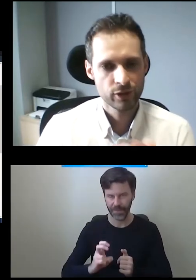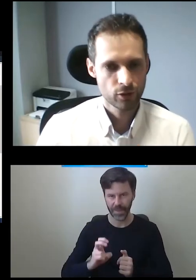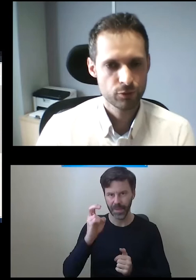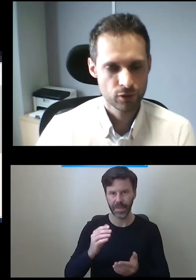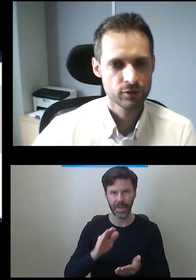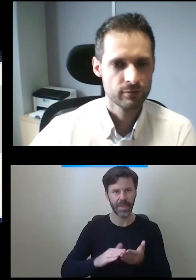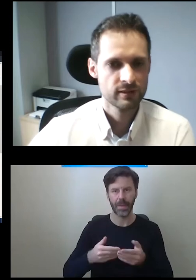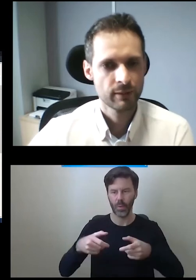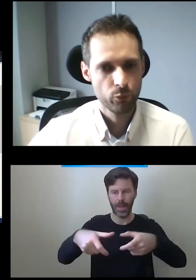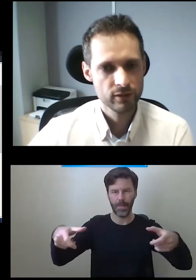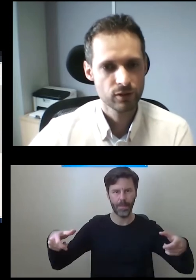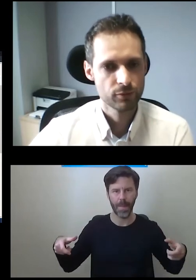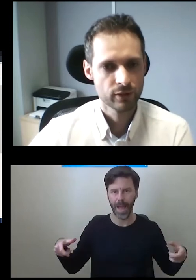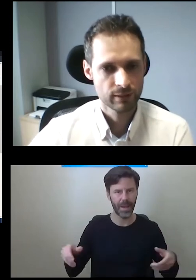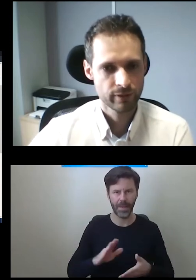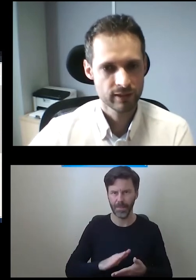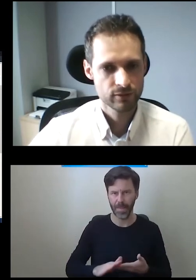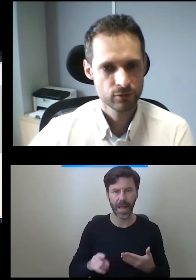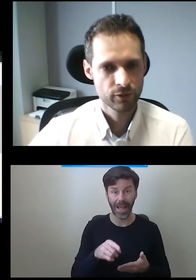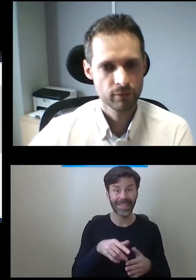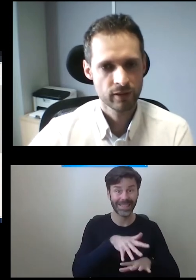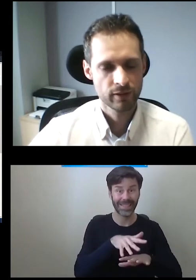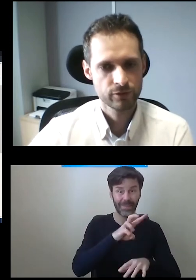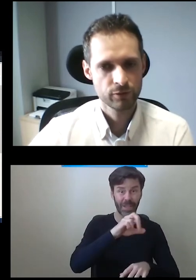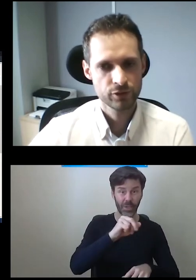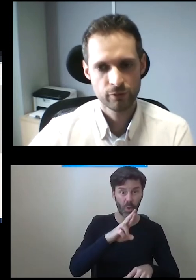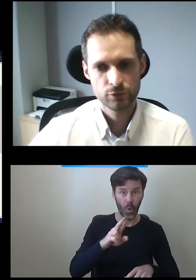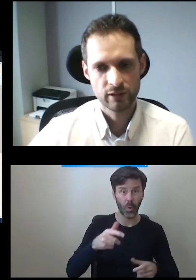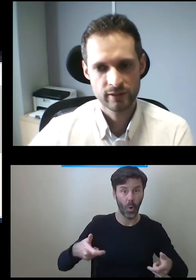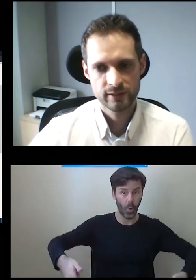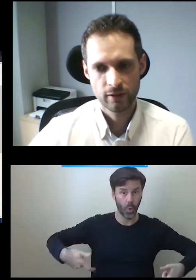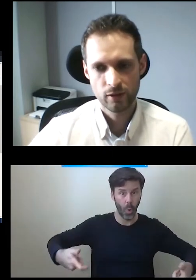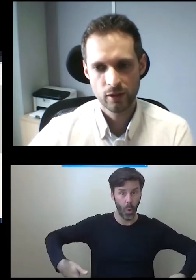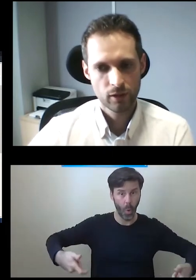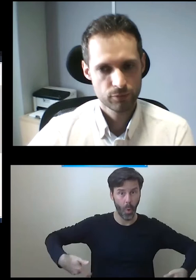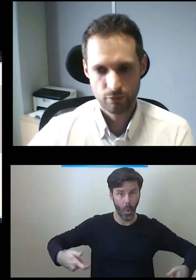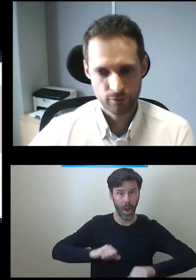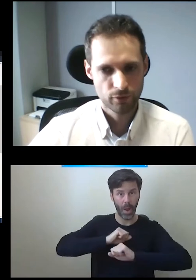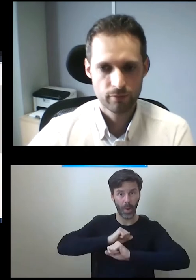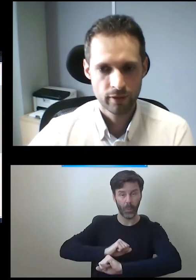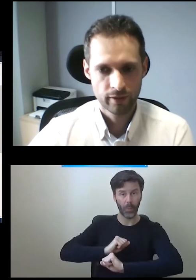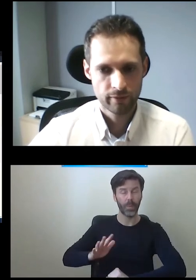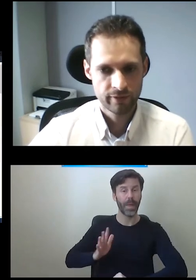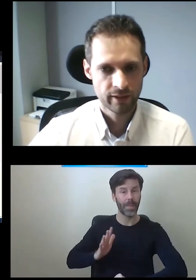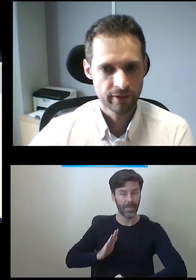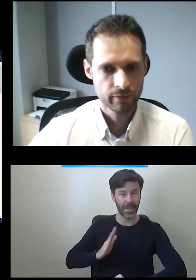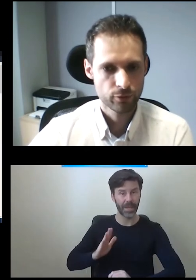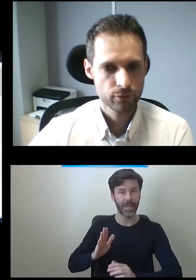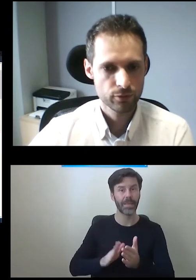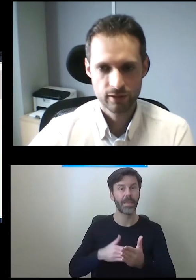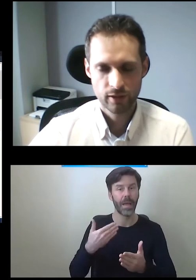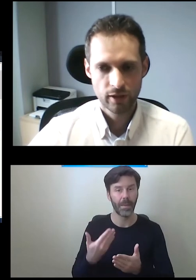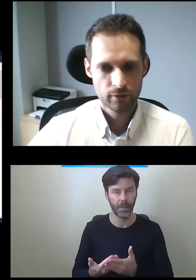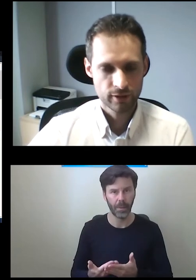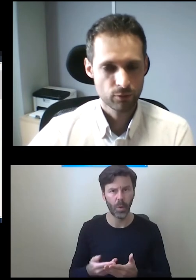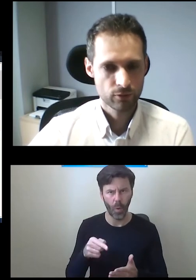dookólnie, tylko przykładowo z tym systemem wheel stop, który zapobiega zsuwaniu się wózka niewalidzkiego, przykładowo winda w Edynburgu,